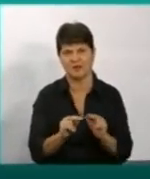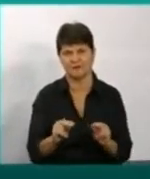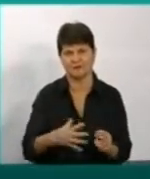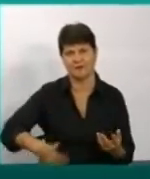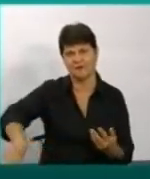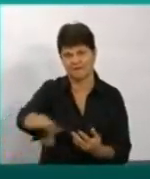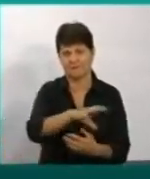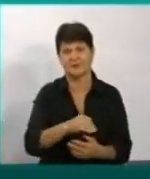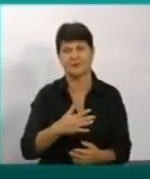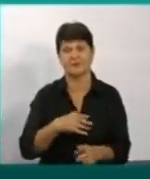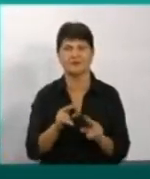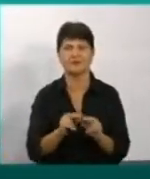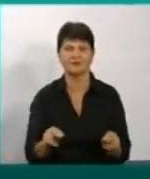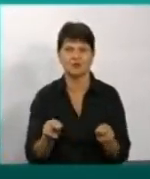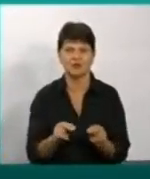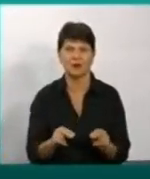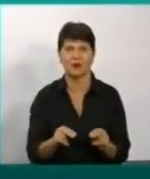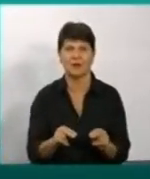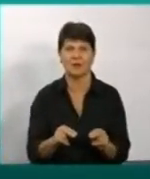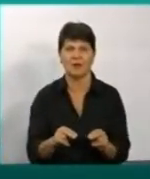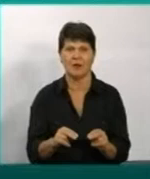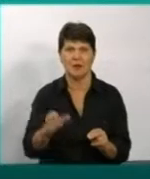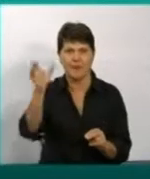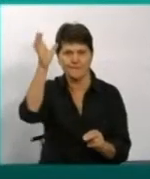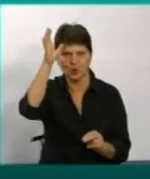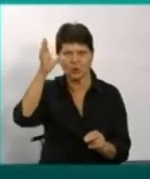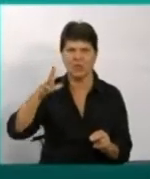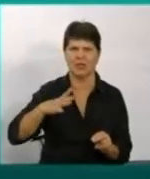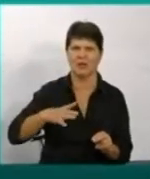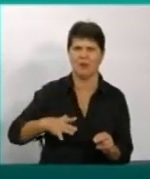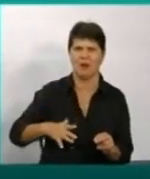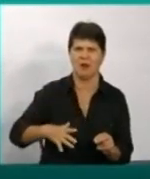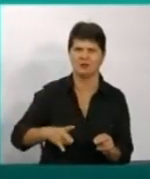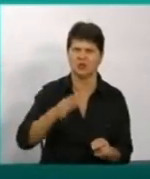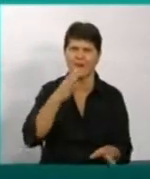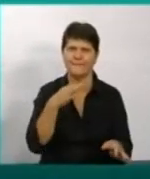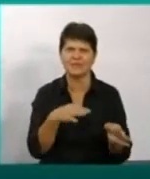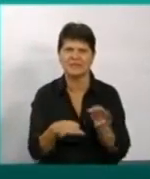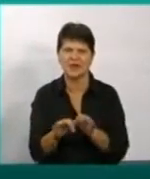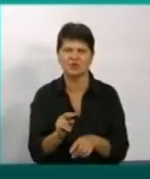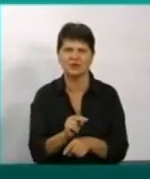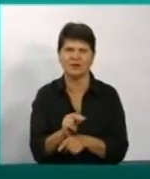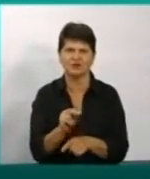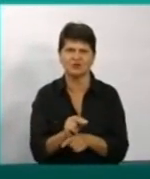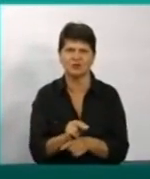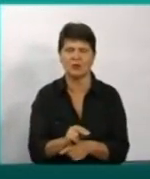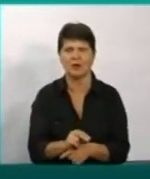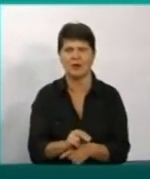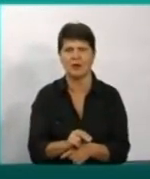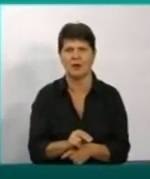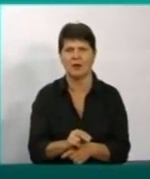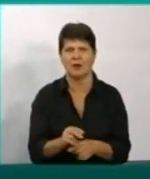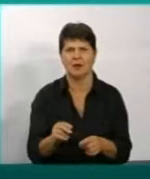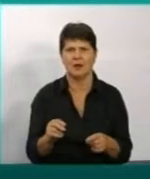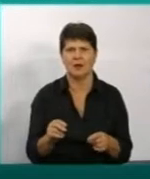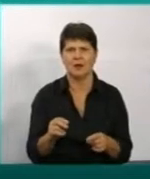наших вчителів. Мудрим, терплячим, яка підсказувала, вчила, наставляла. Коли вона прийшла